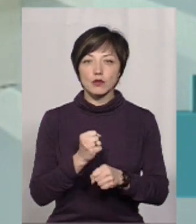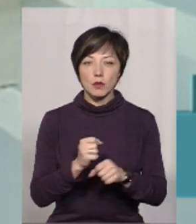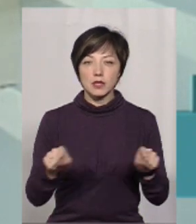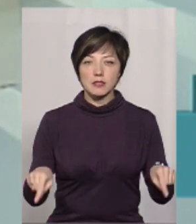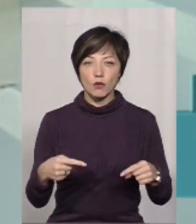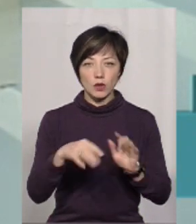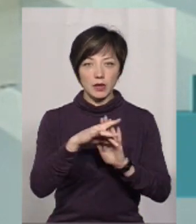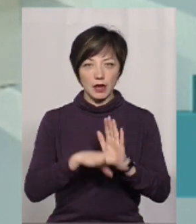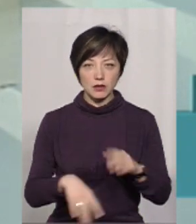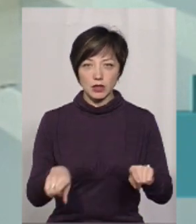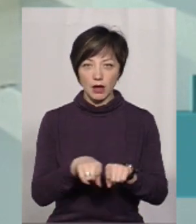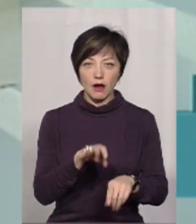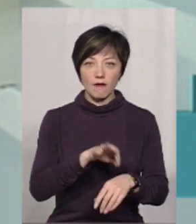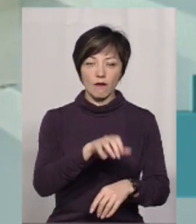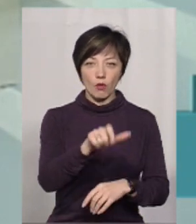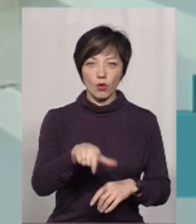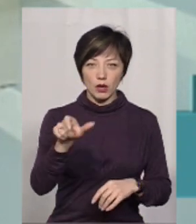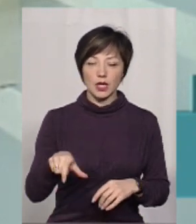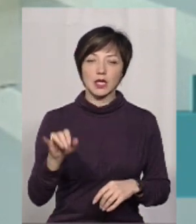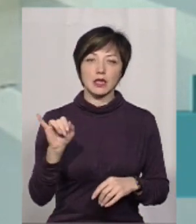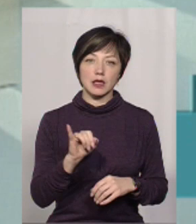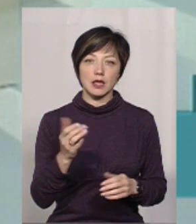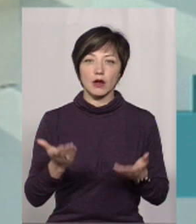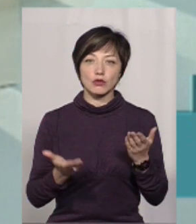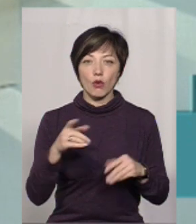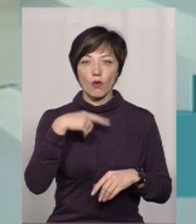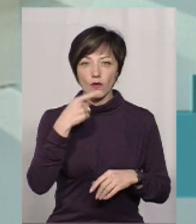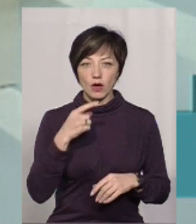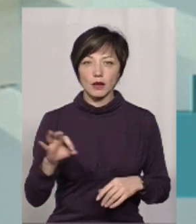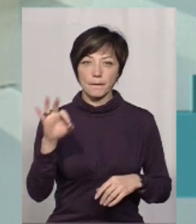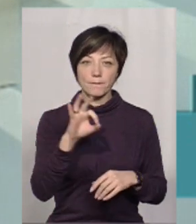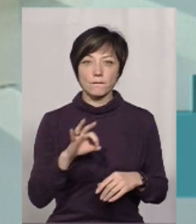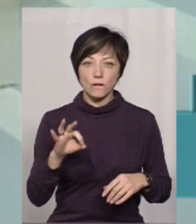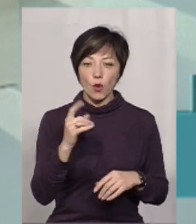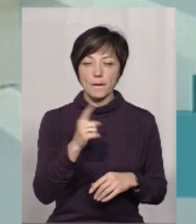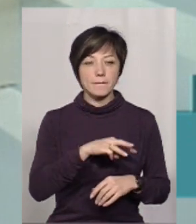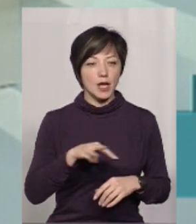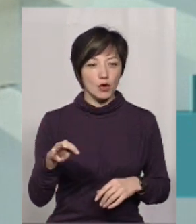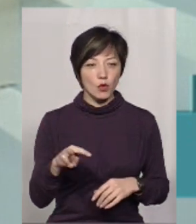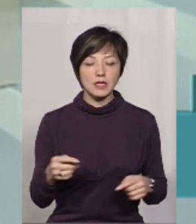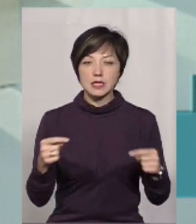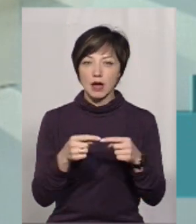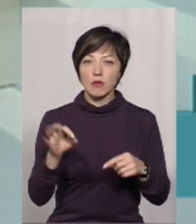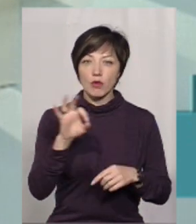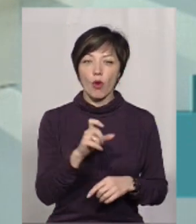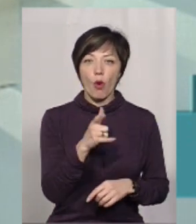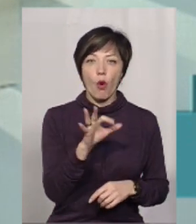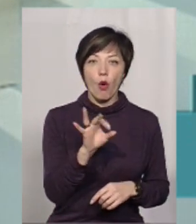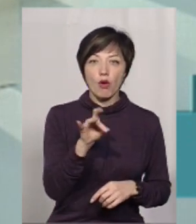створенням реєстру таких хворих. І якщо говорити якраз про той мільйон, то мова йде саме про